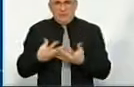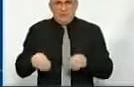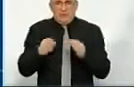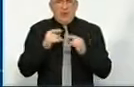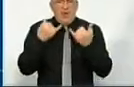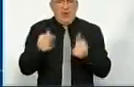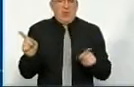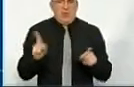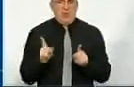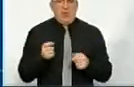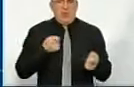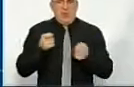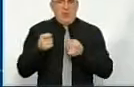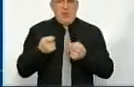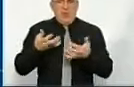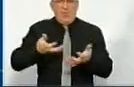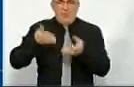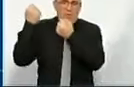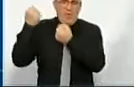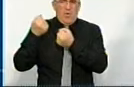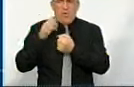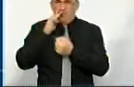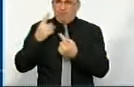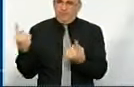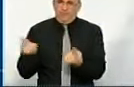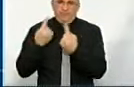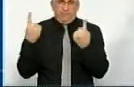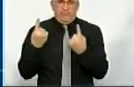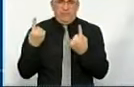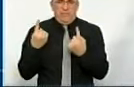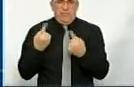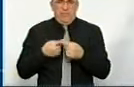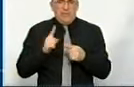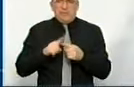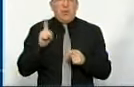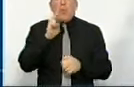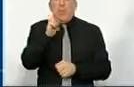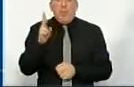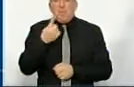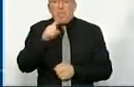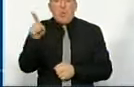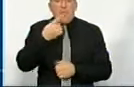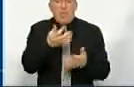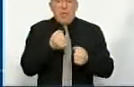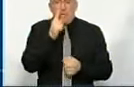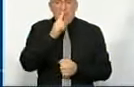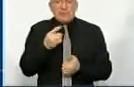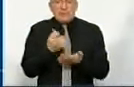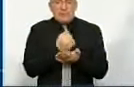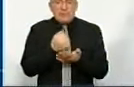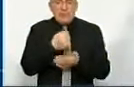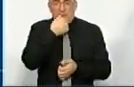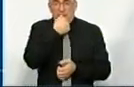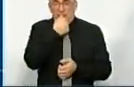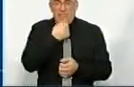для того, щоб керівний склад отримував величезні зарплати, я не боюсь цього слова, це ж за рахунок кого по мільйону отримують в місяць зарплати? За